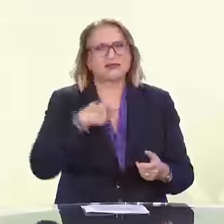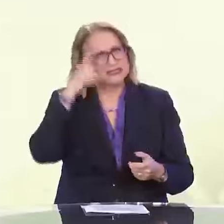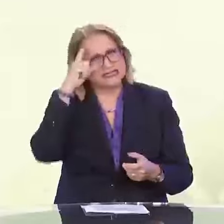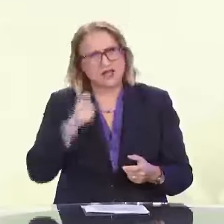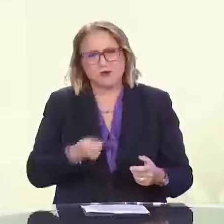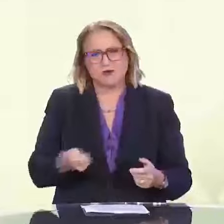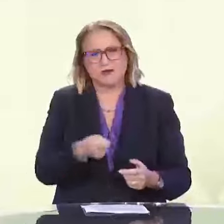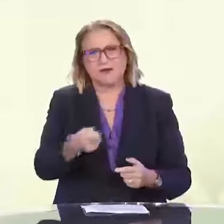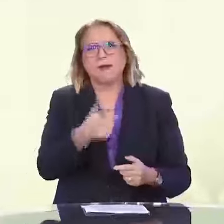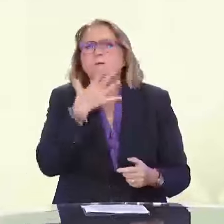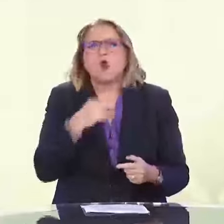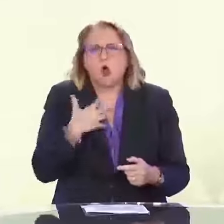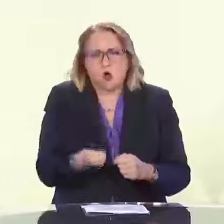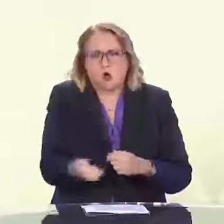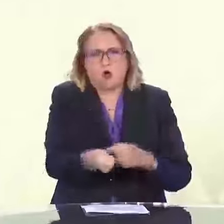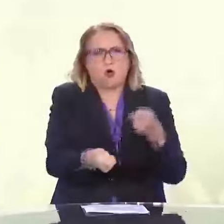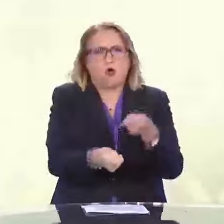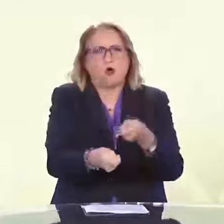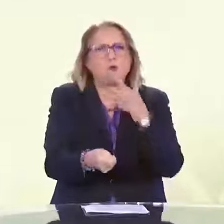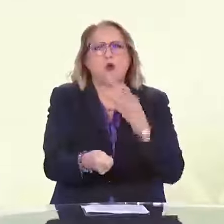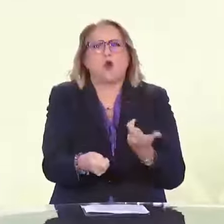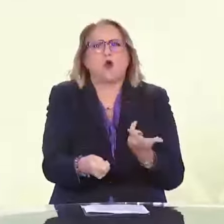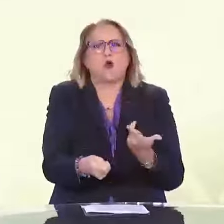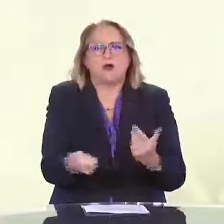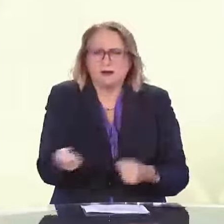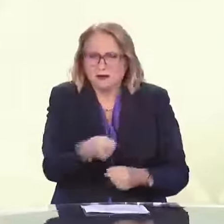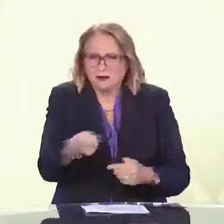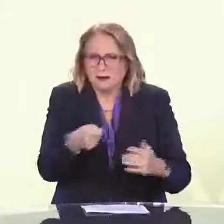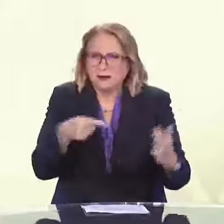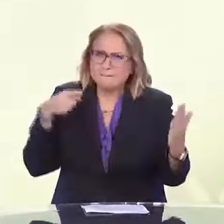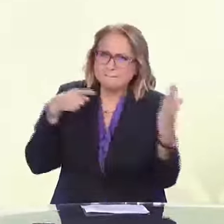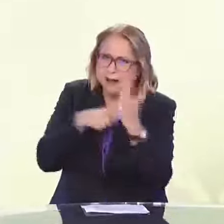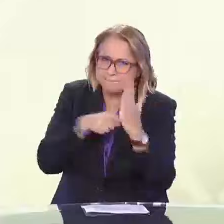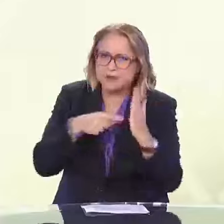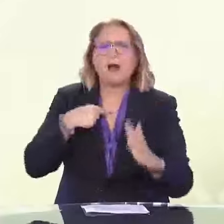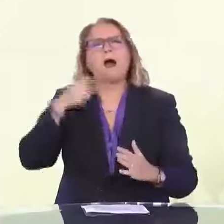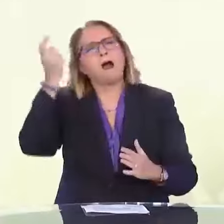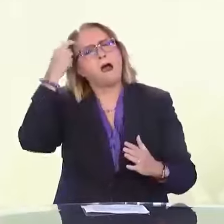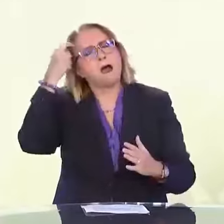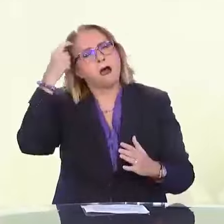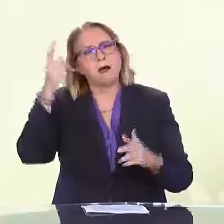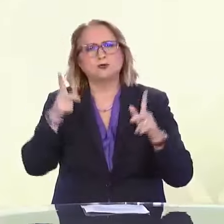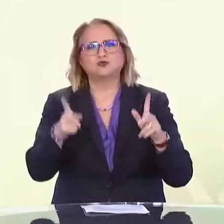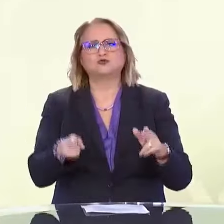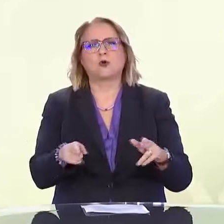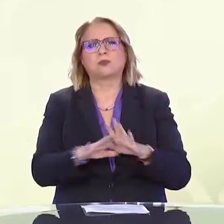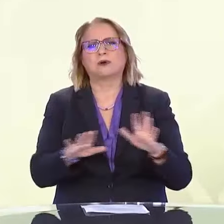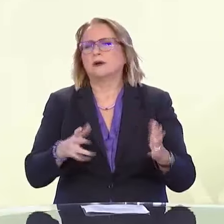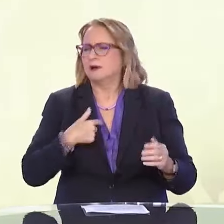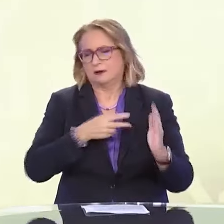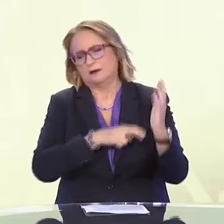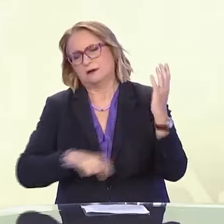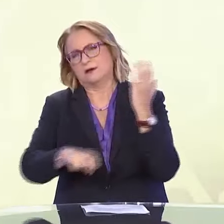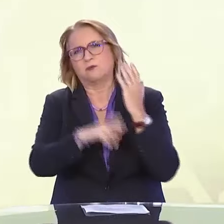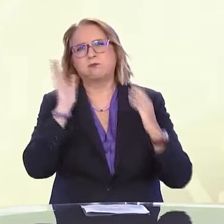μπαστούνι υπάρχει για να εντοπίζει και να προσπερνάμε αφού το εντοπίσει διάφορα εμπόδια χαμηλά. Οπότε αν